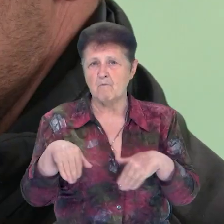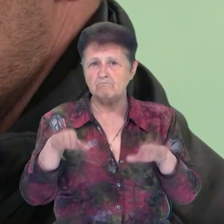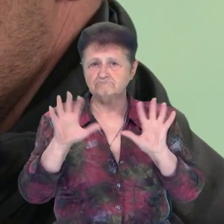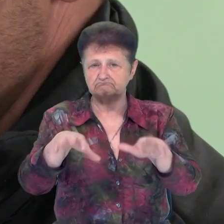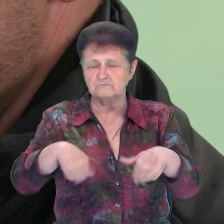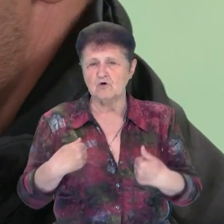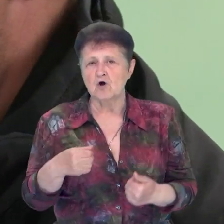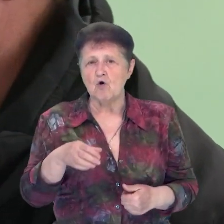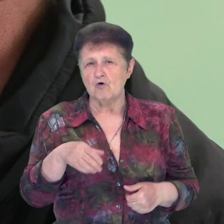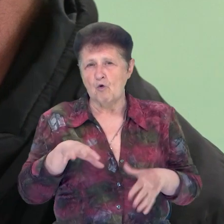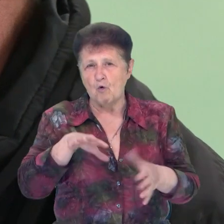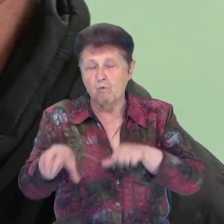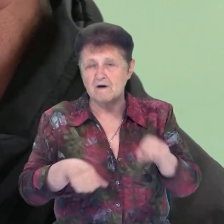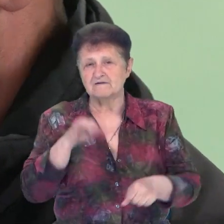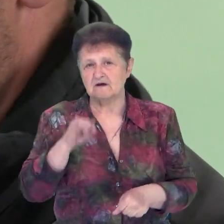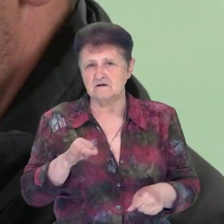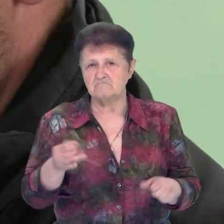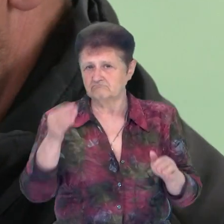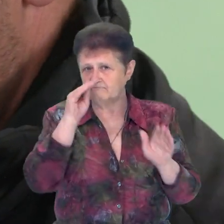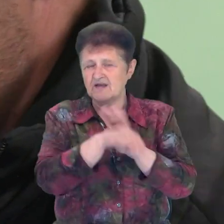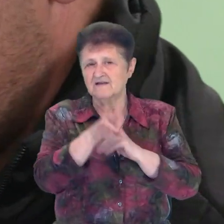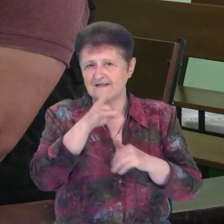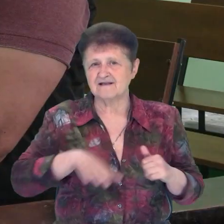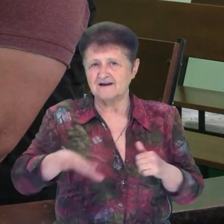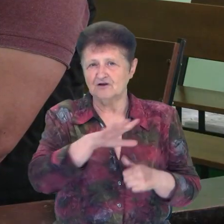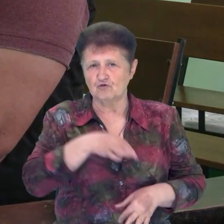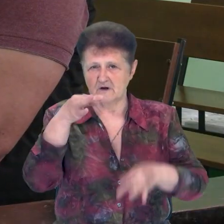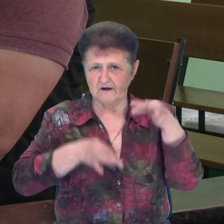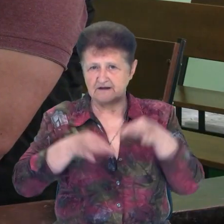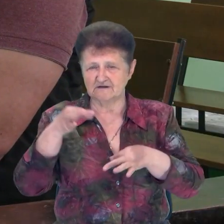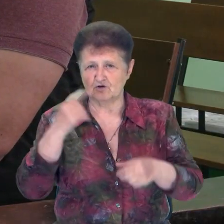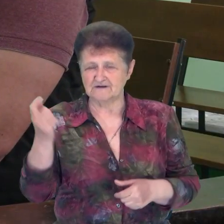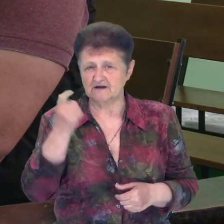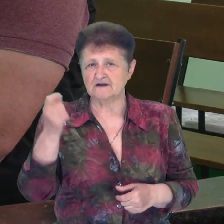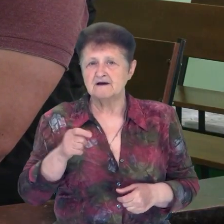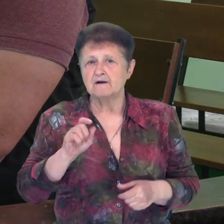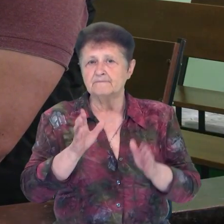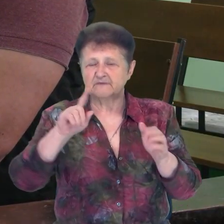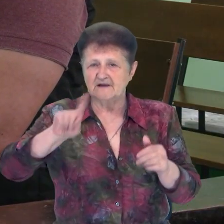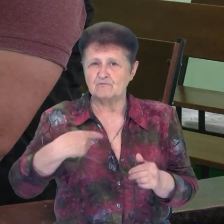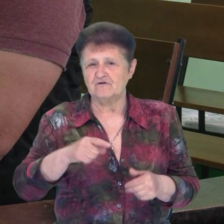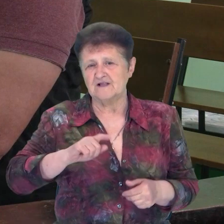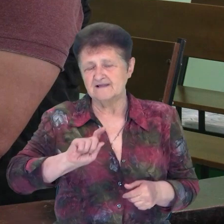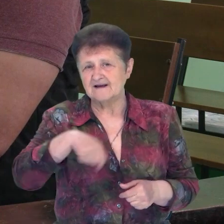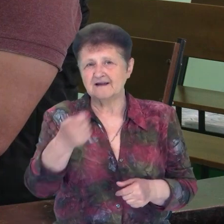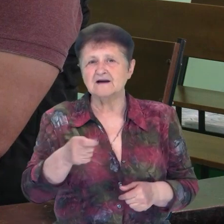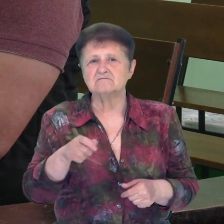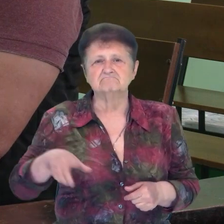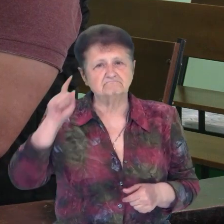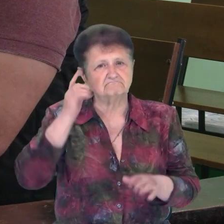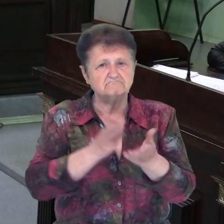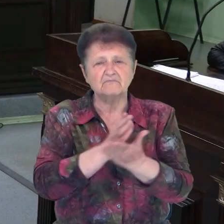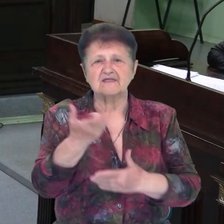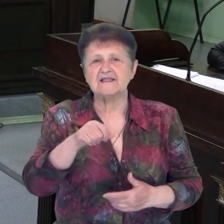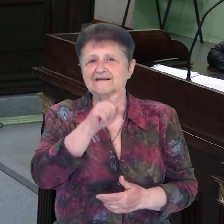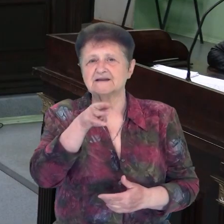окупанти та утримували на території лісового господарства. Вимагали надати інформацію про Збройні сили України. Чоловіків